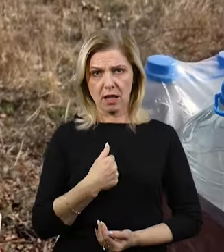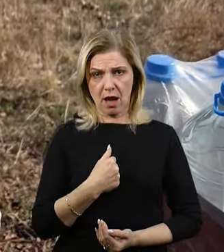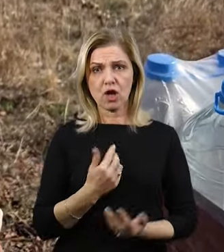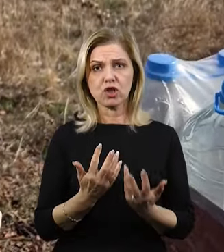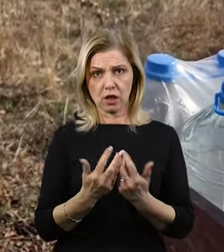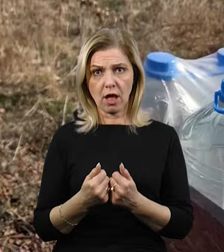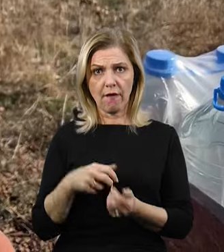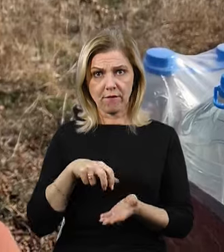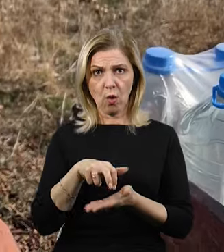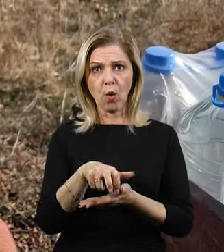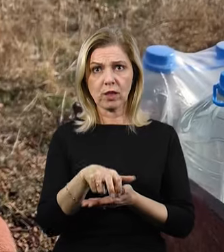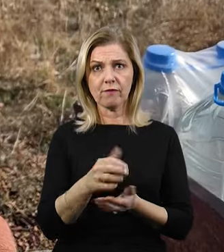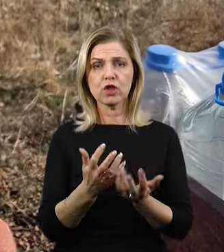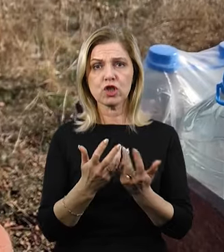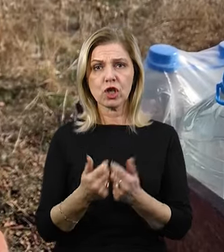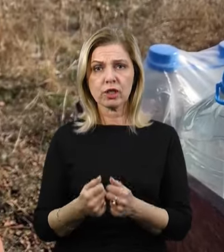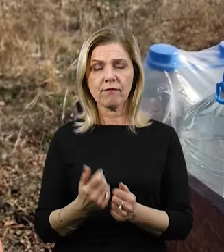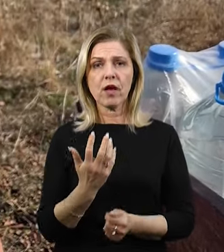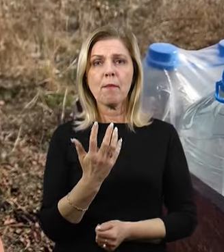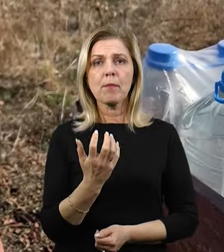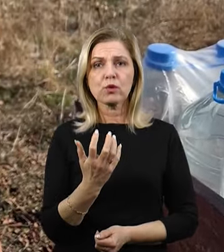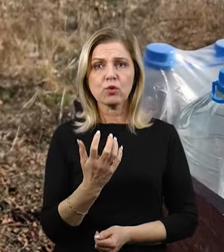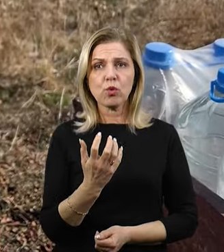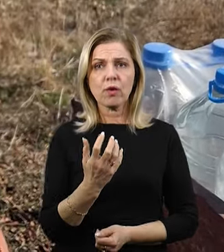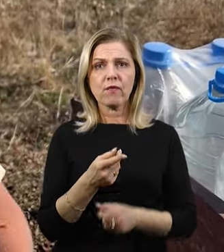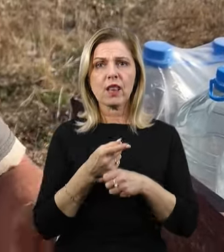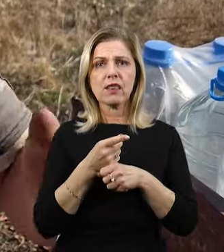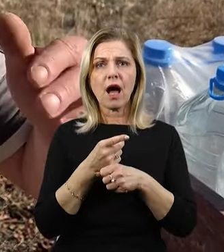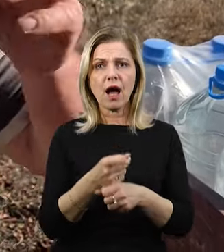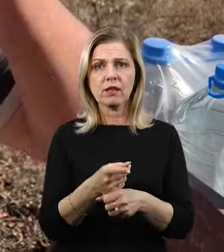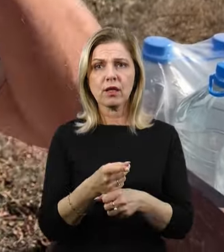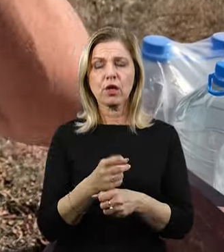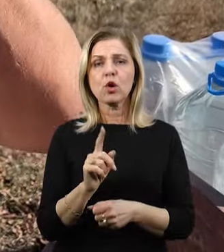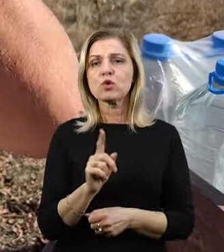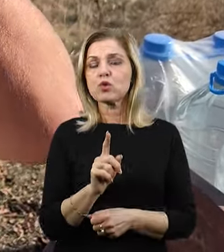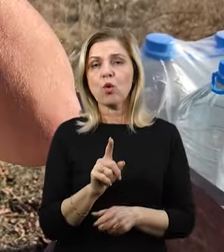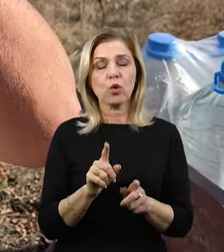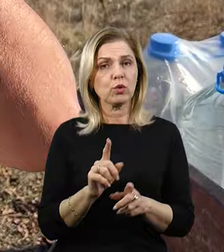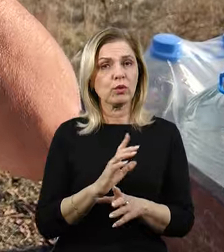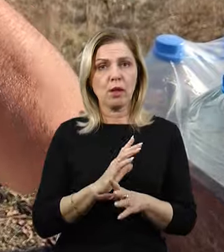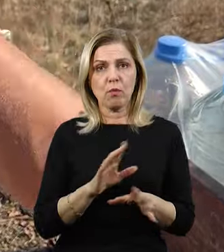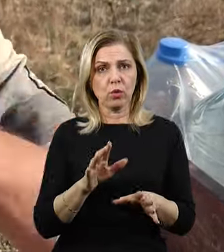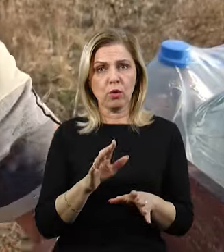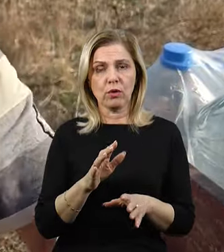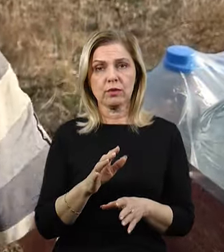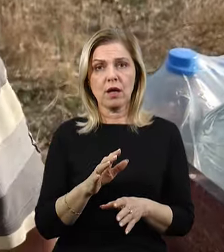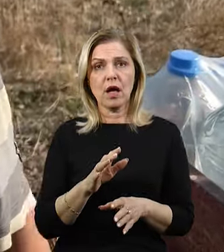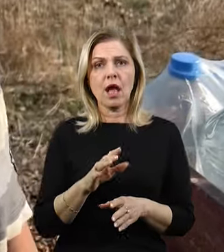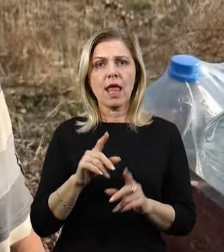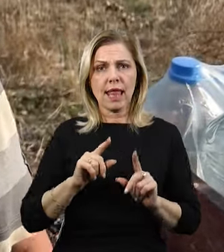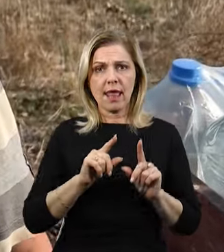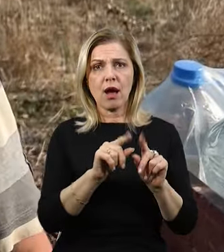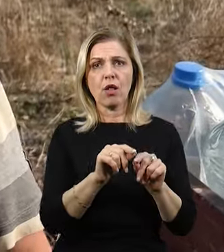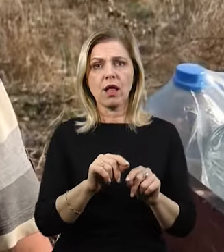Я виходив, по 500 танків, там що, там тільки не було, блін, їхало на